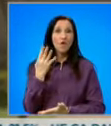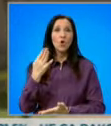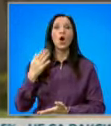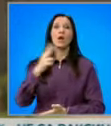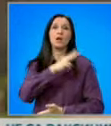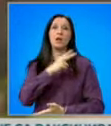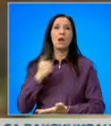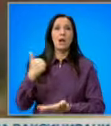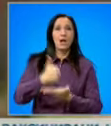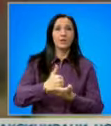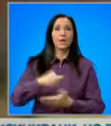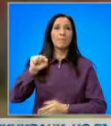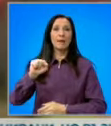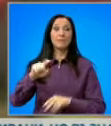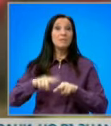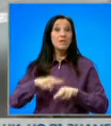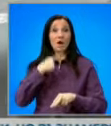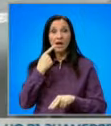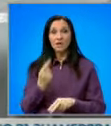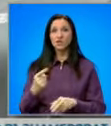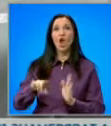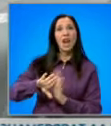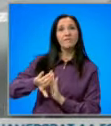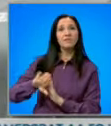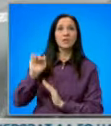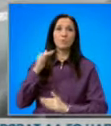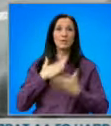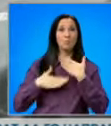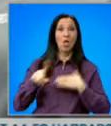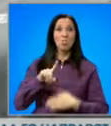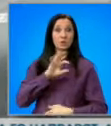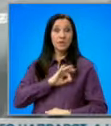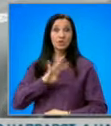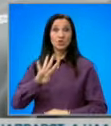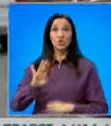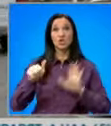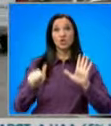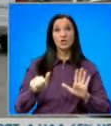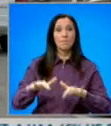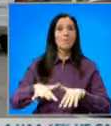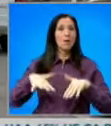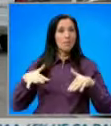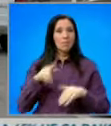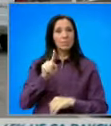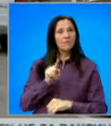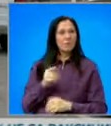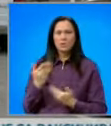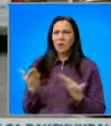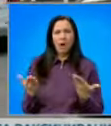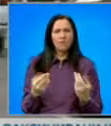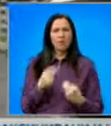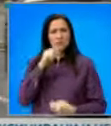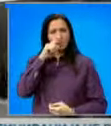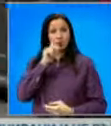партията. Нинова заяви, че левицата е проявила спокойствие в неуспешния 46-ти парламент, а на въпрос с какво